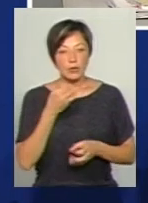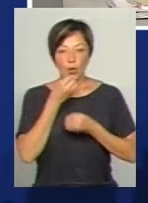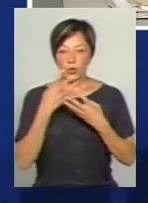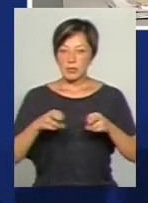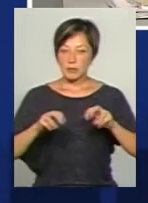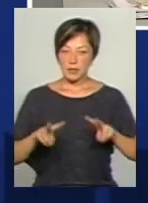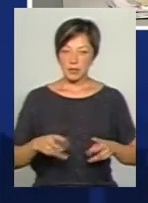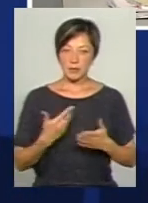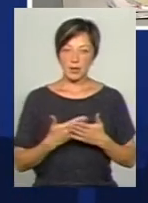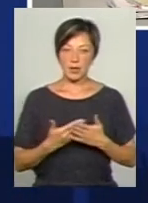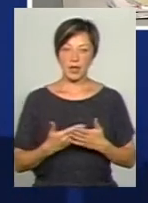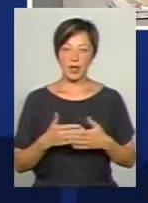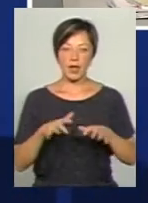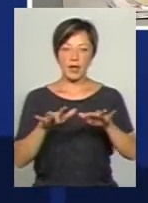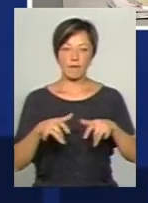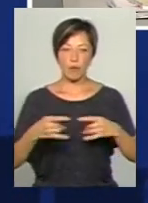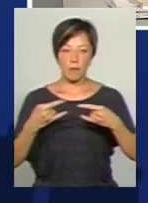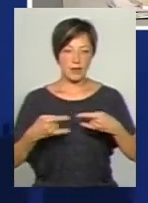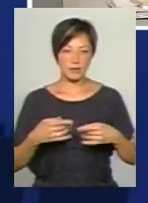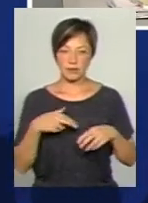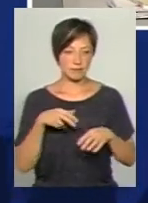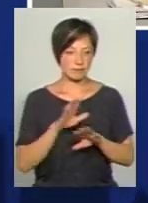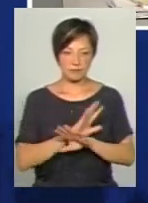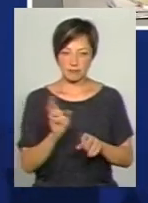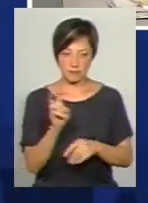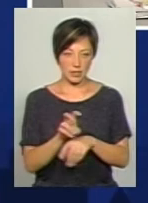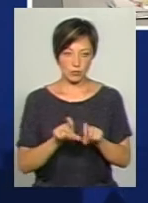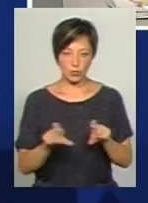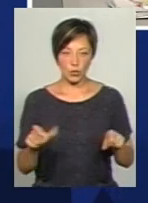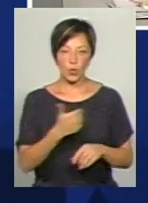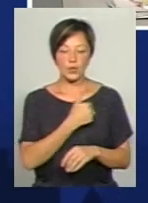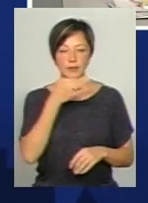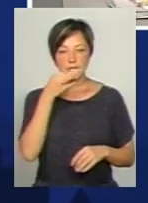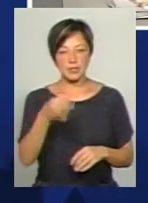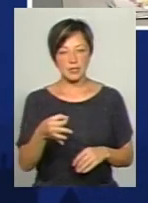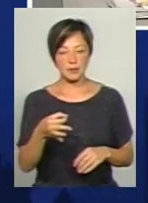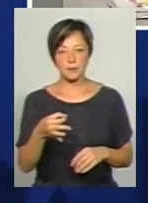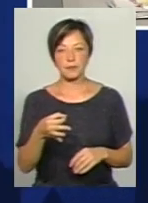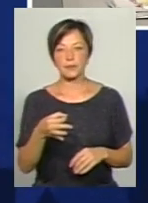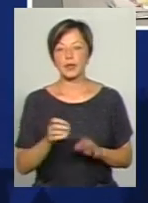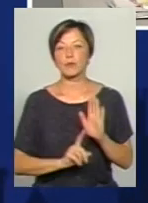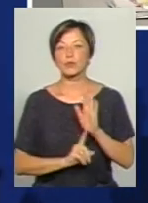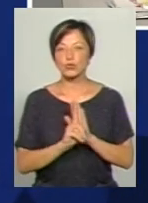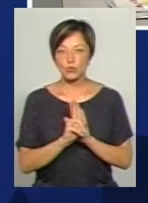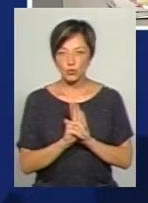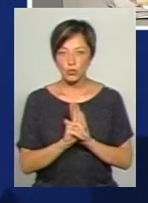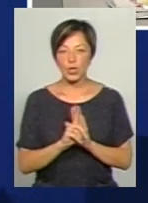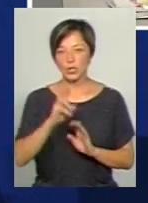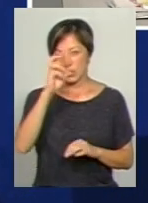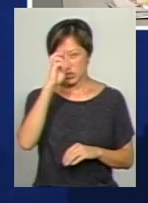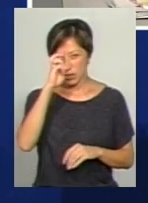спеціалістів, наприклад, в гаузі інформатики не піде. Однозначно, я саме хотів про це сказати, почну з того, що